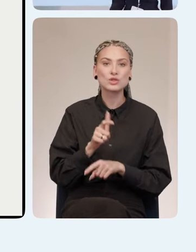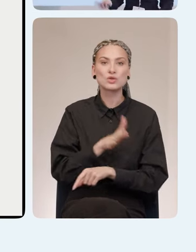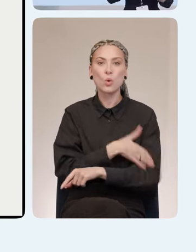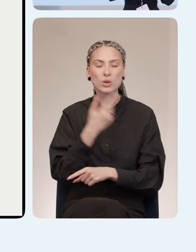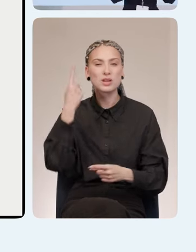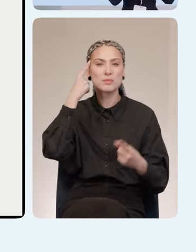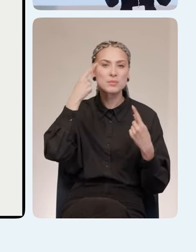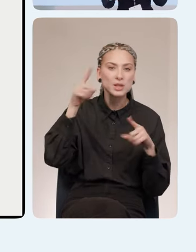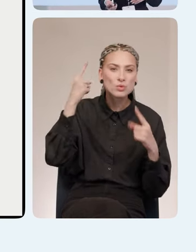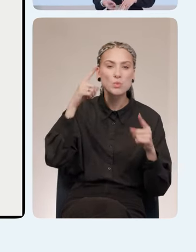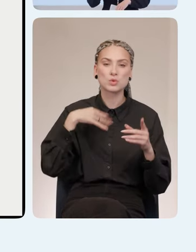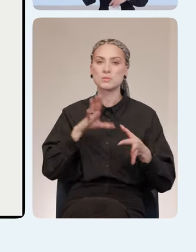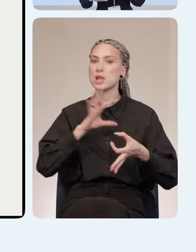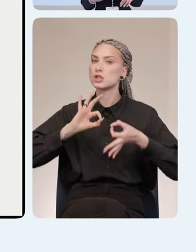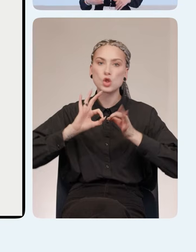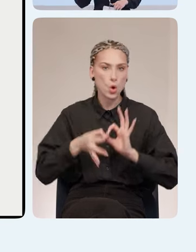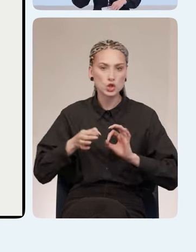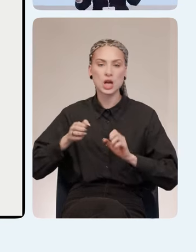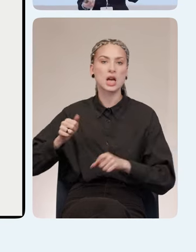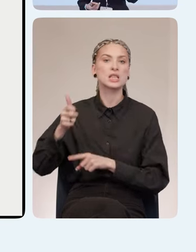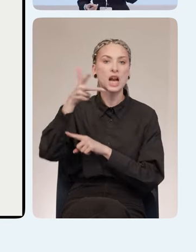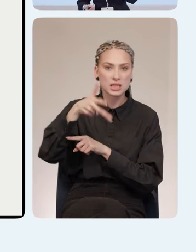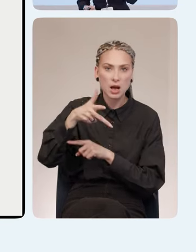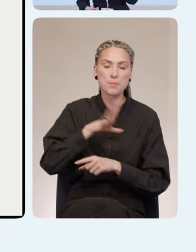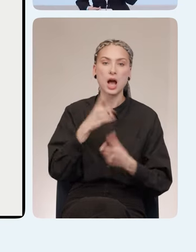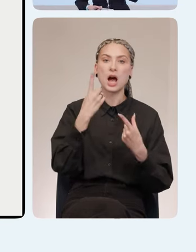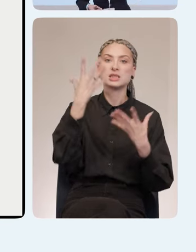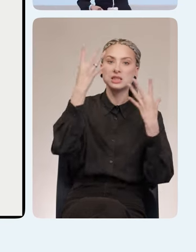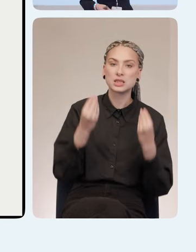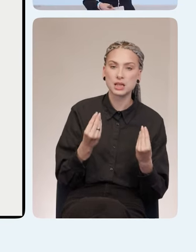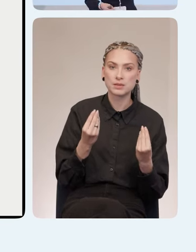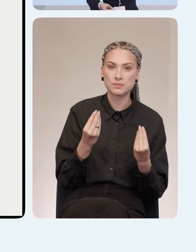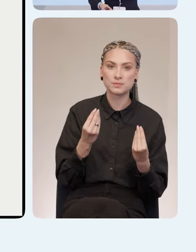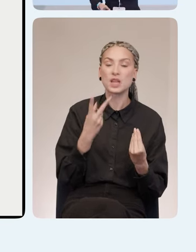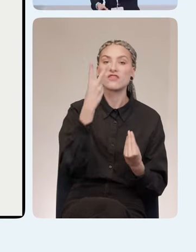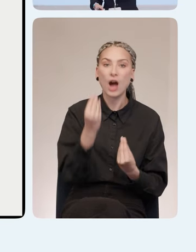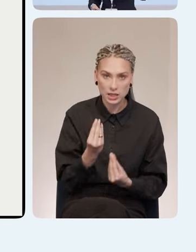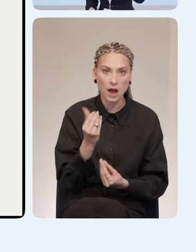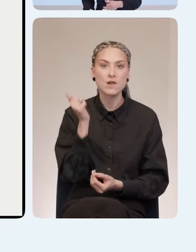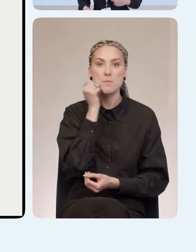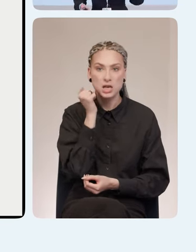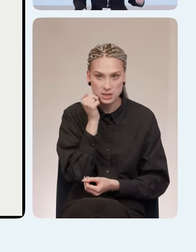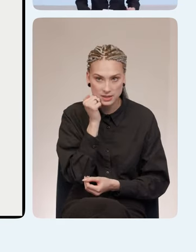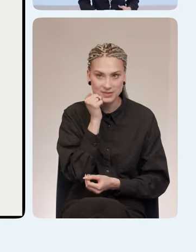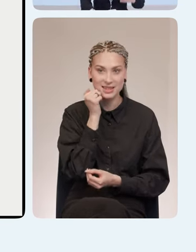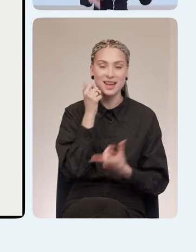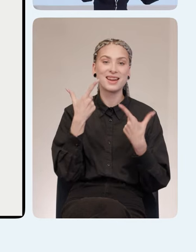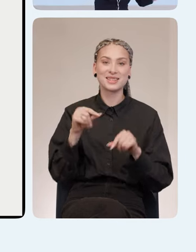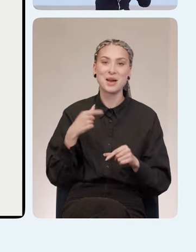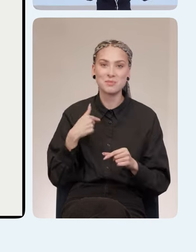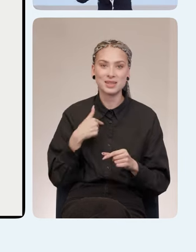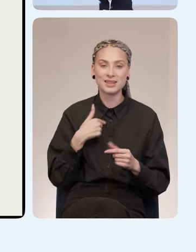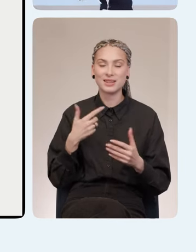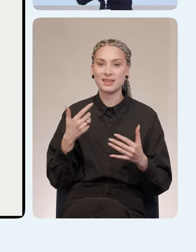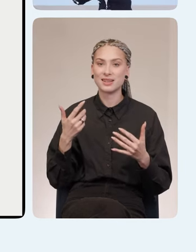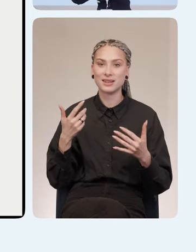реализацию. У нас была сложная трансляция. Это был один день в Москве, прошу прощения, два дня в Москве, где мы собирали такое,